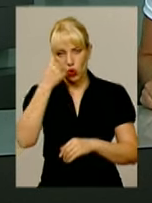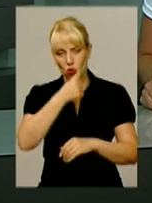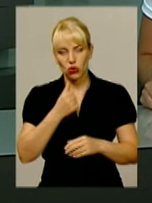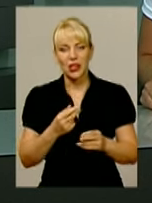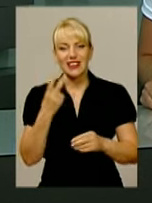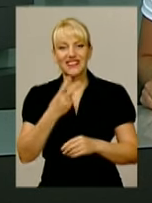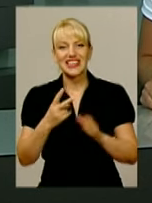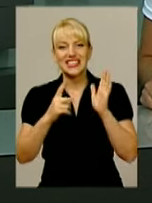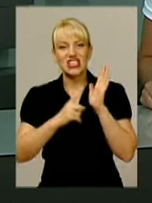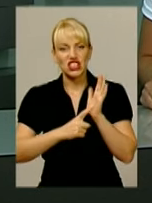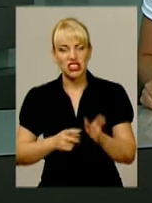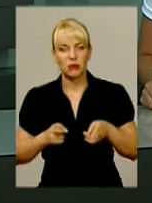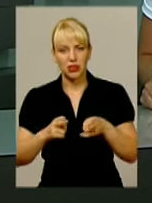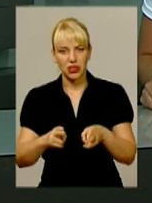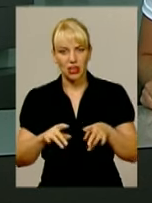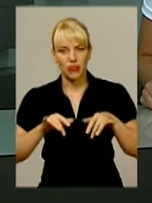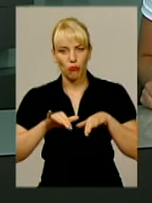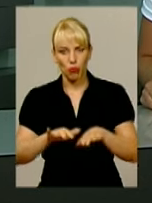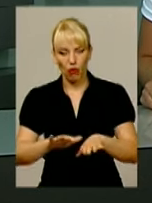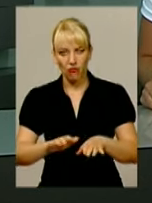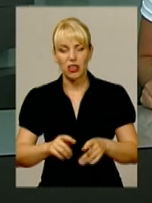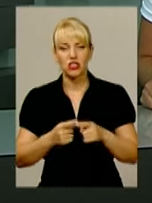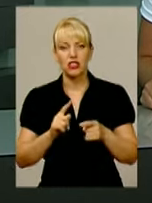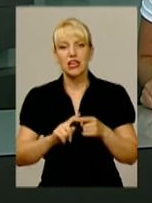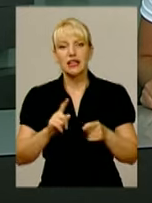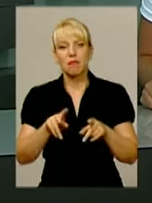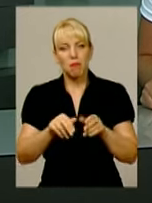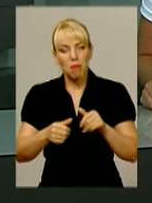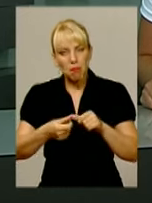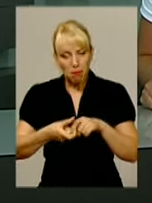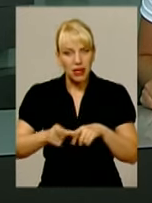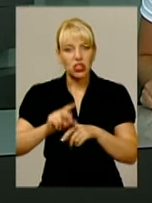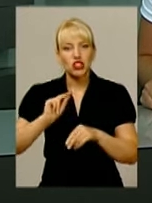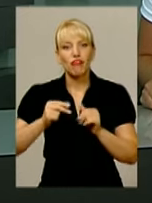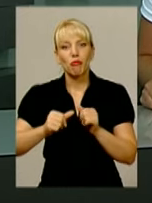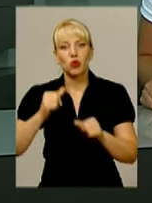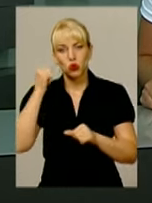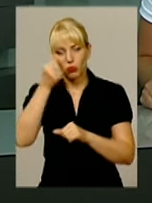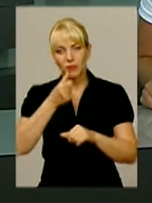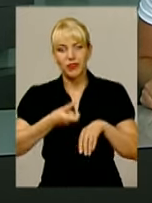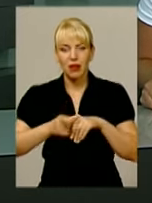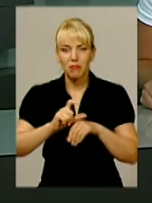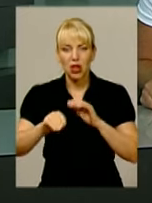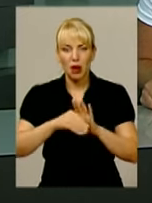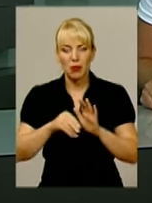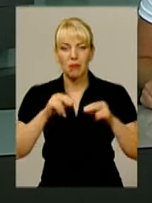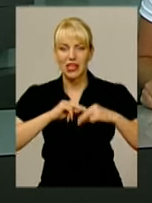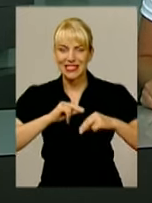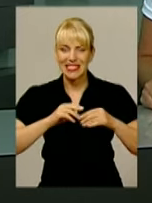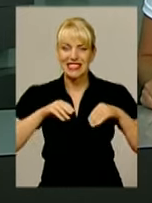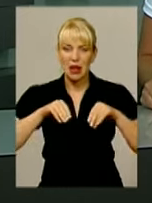проваджень. А це на чверть більше, ніж за аналогічний період минулого року. Найбільші хабарники – працівники земельного відомства,